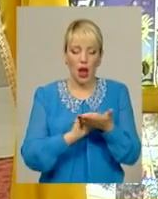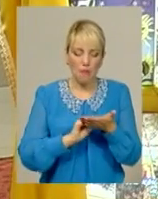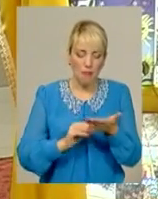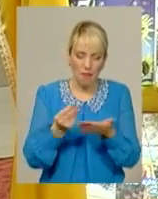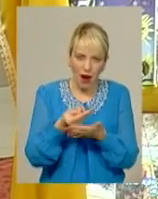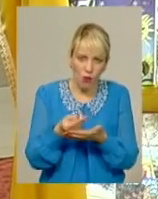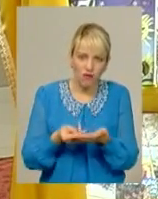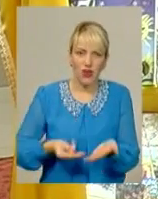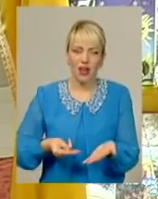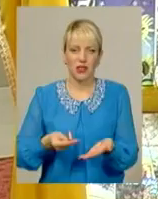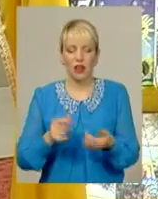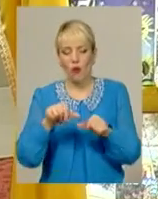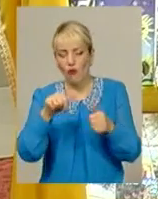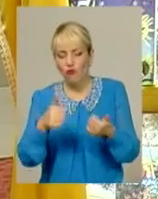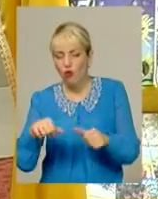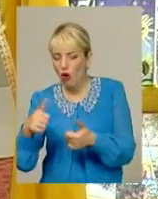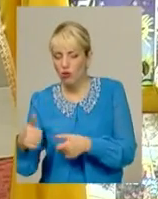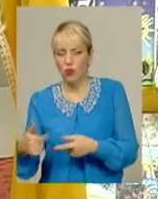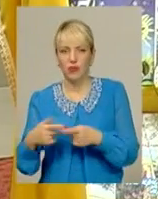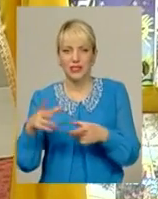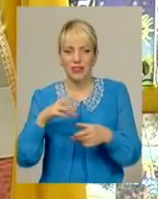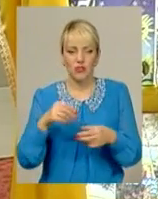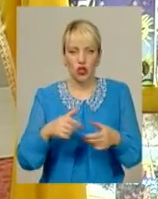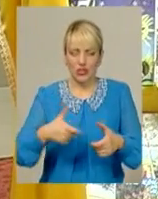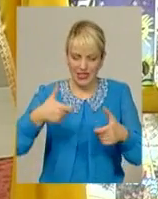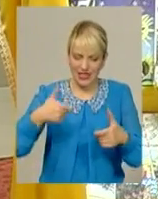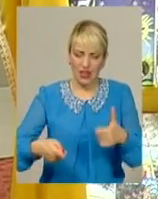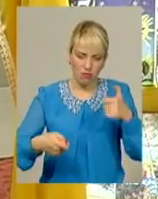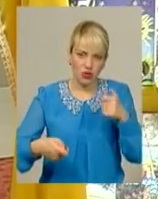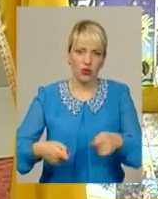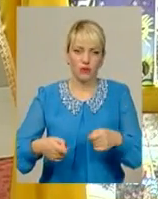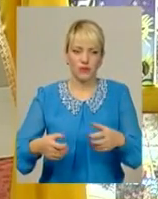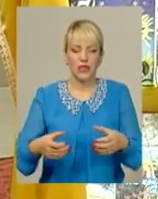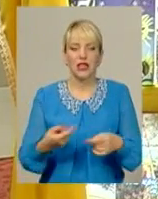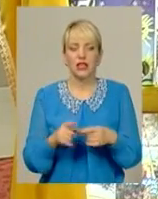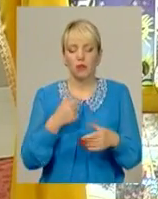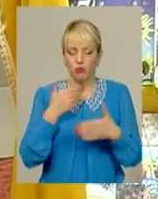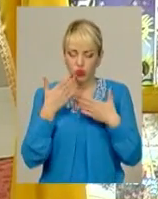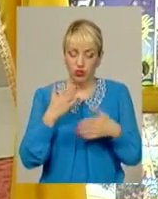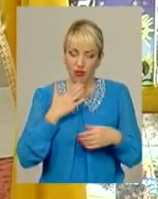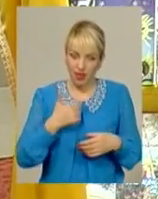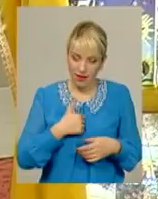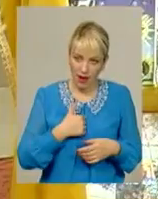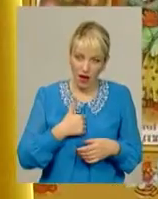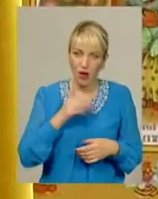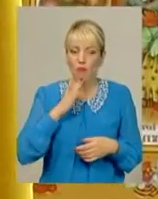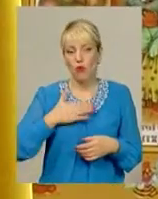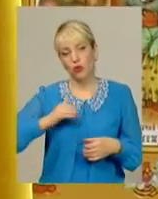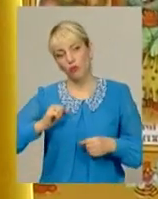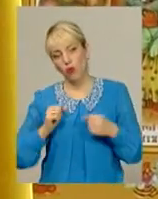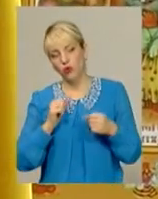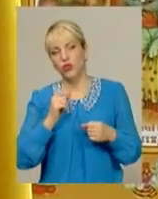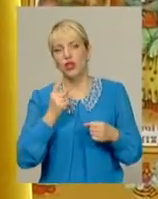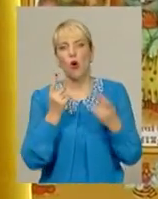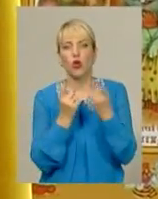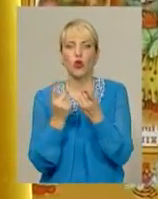картинки, оформлення. Все це скрипило степлером. Почитала я, почитали мої подружки, однофласниці. Багато